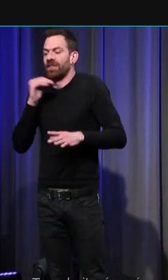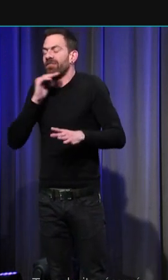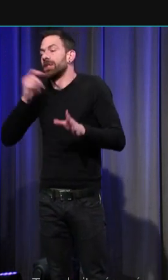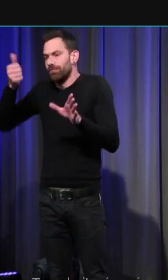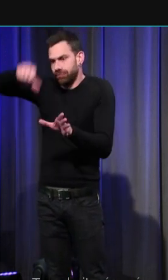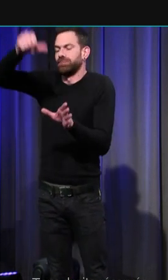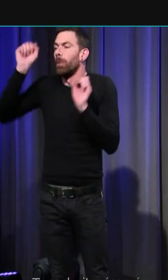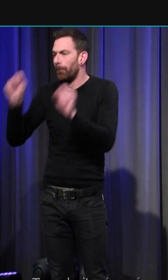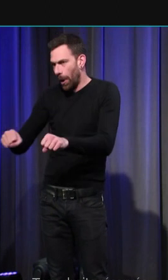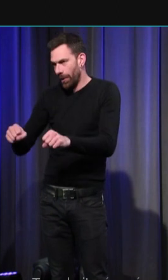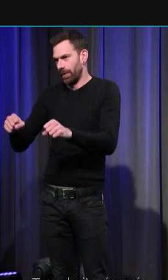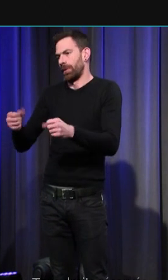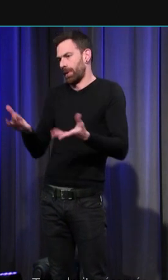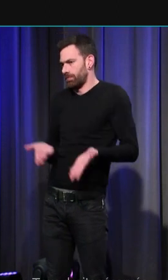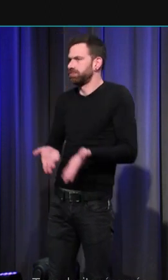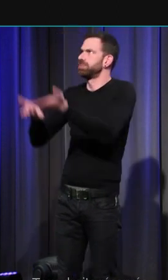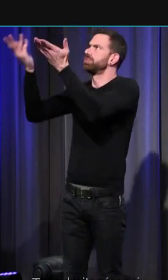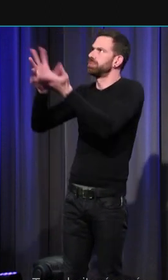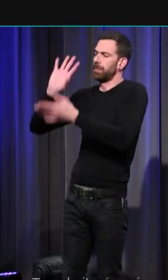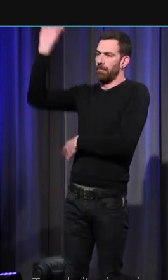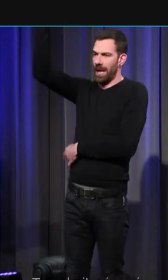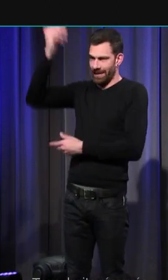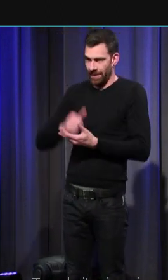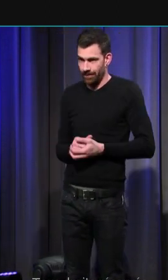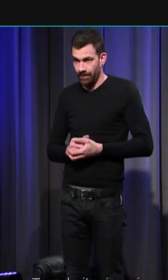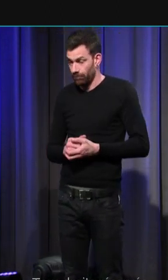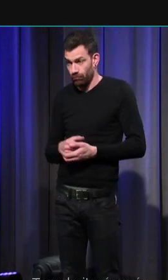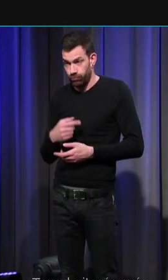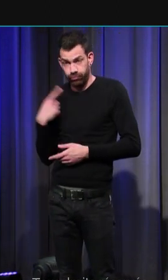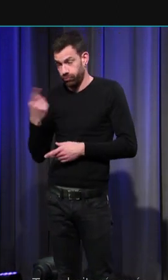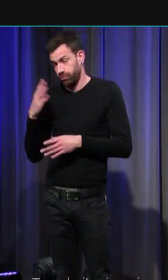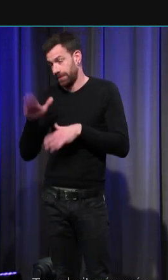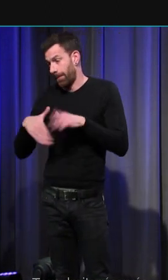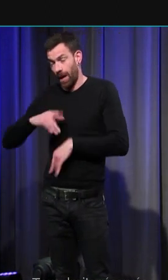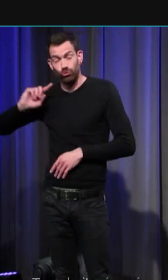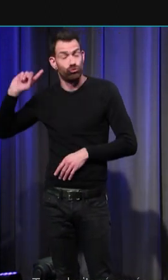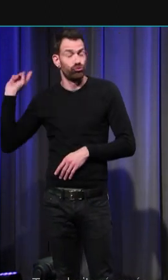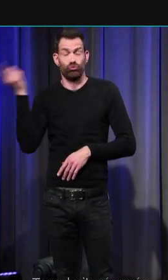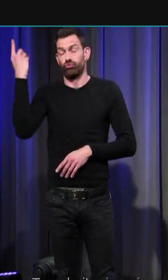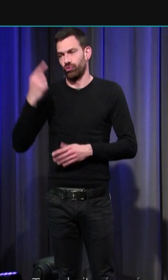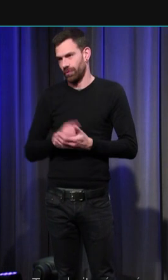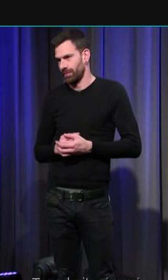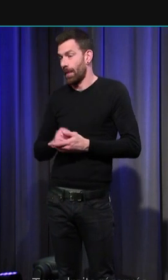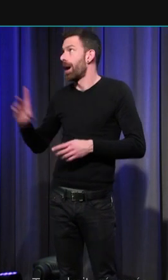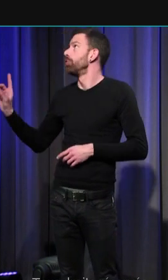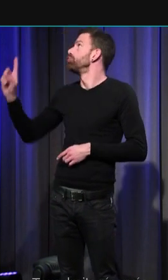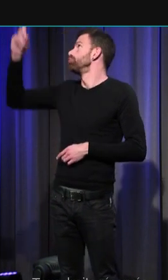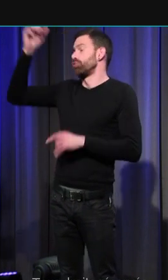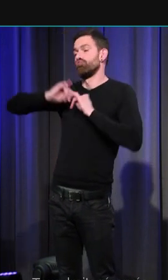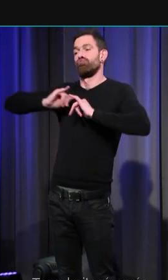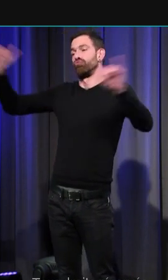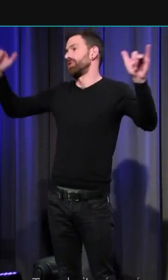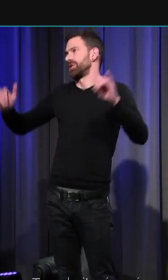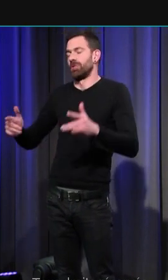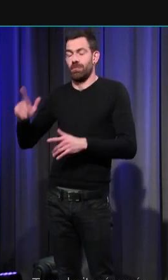auquel on offrait le paradis ça marchait à tous les coups la puissance divine était absolue ça marchait